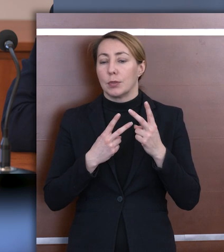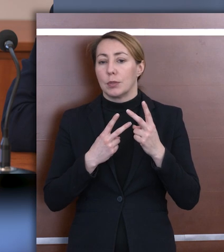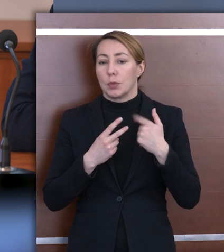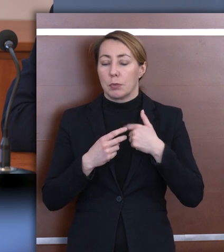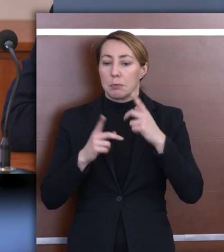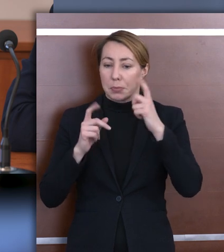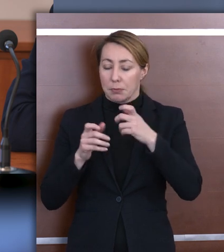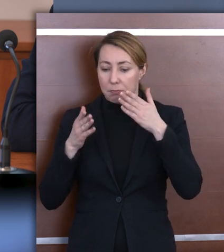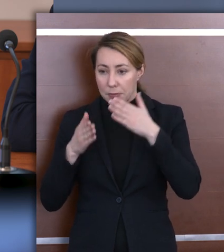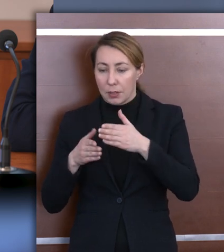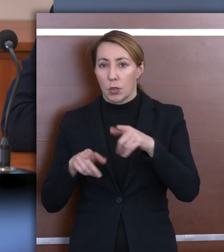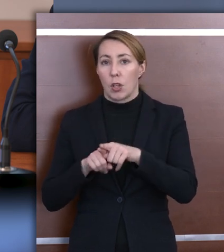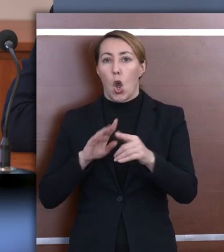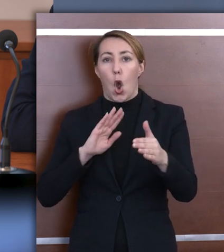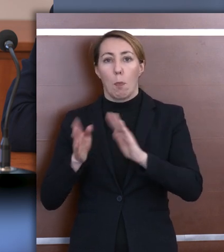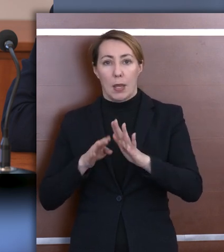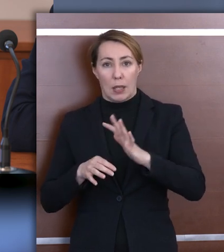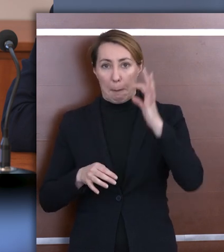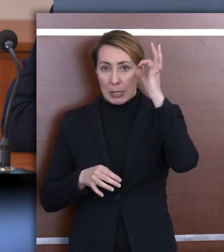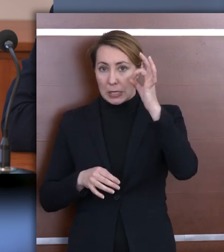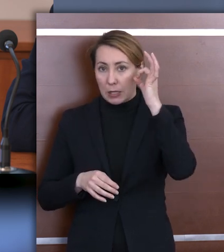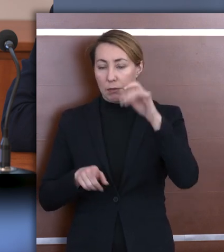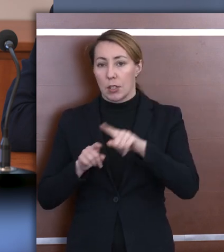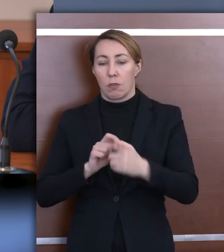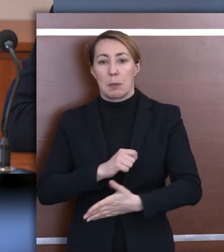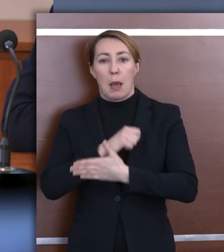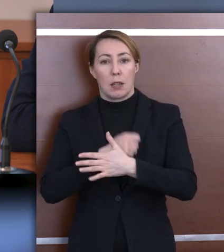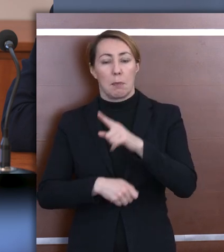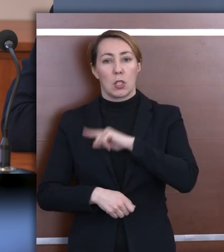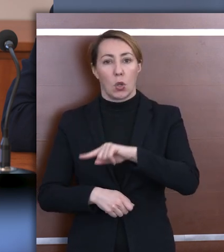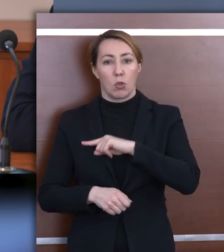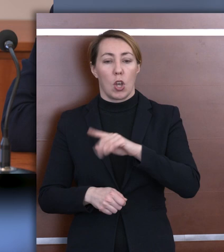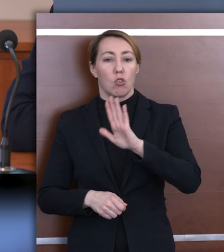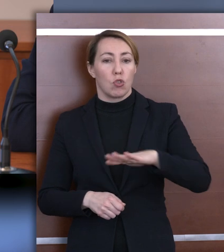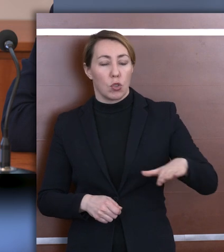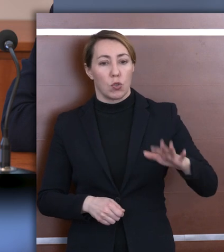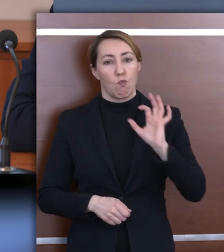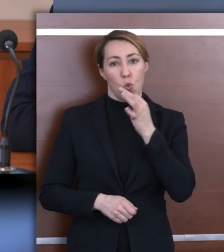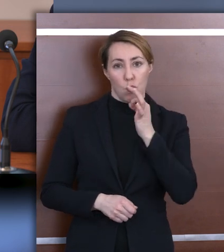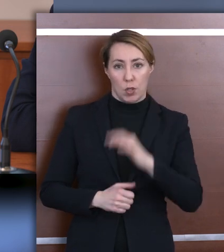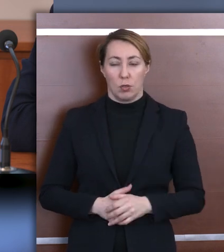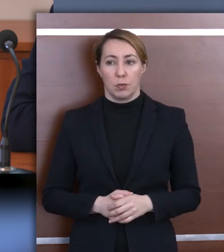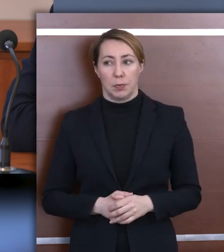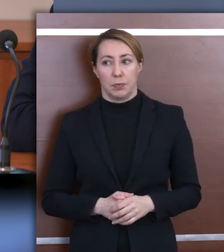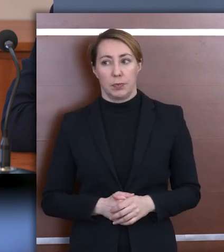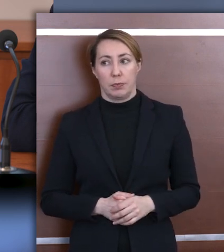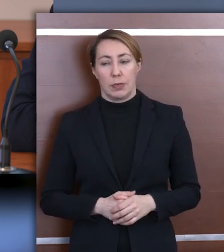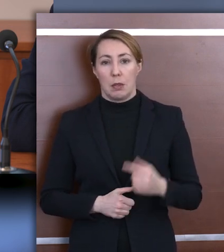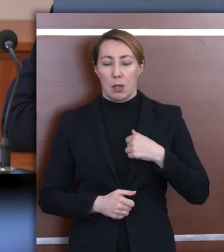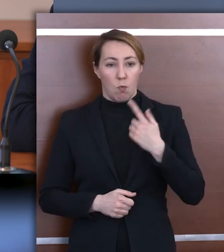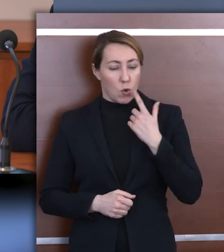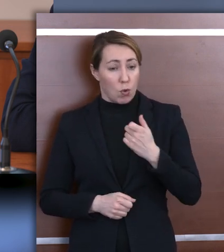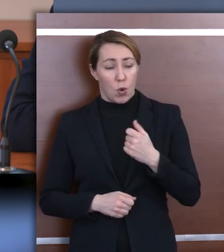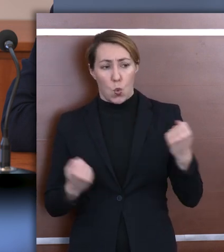opieka psychiatryczna i wsparcie psychologiczne dzieci i młodzieży. Dostrzegamy